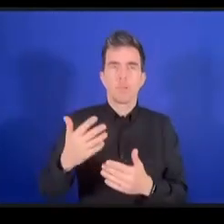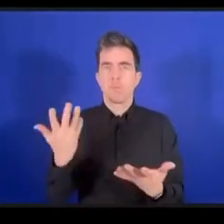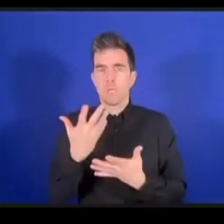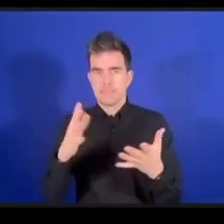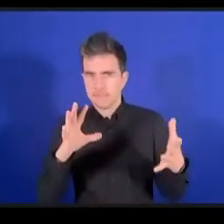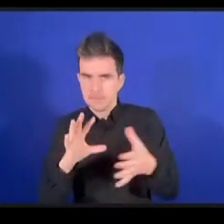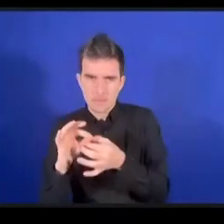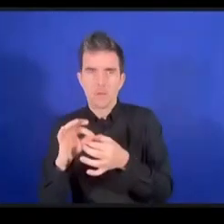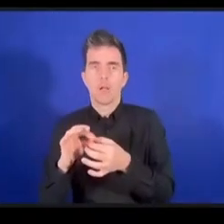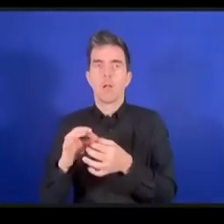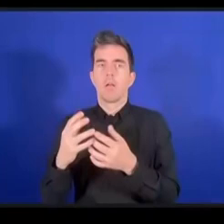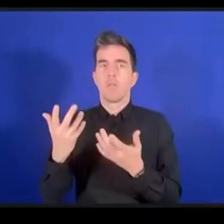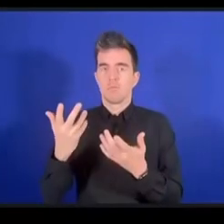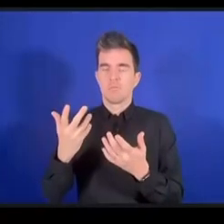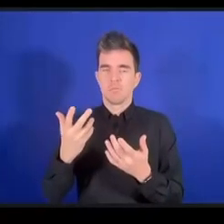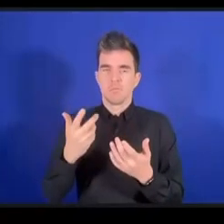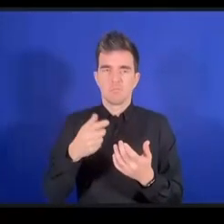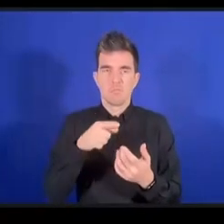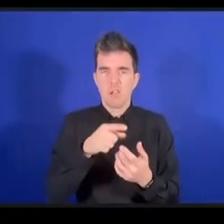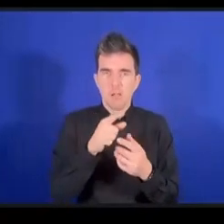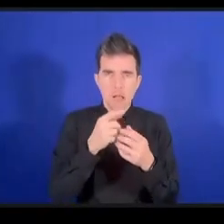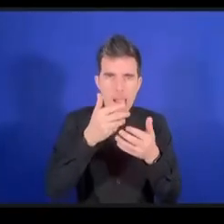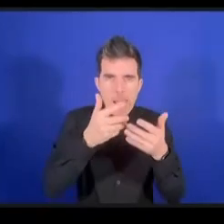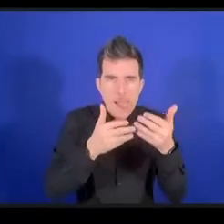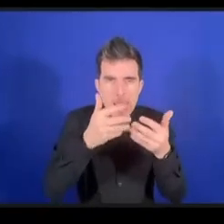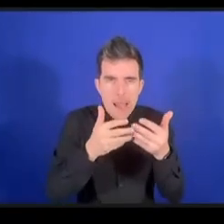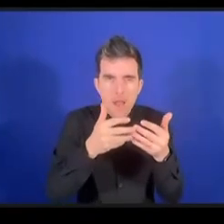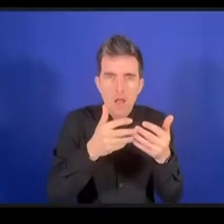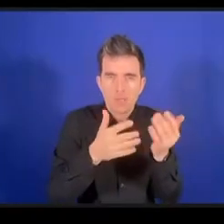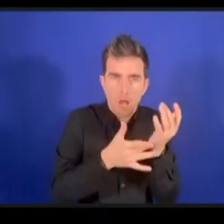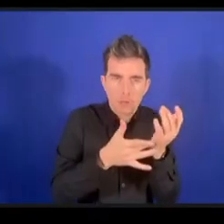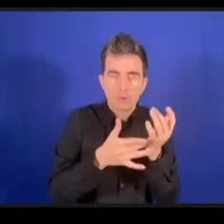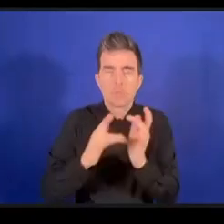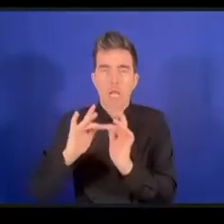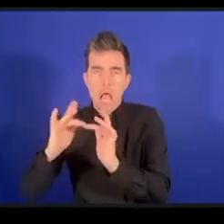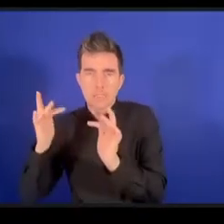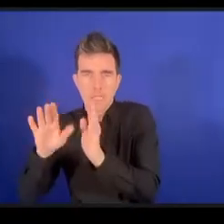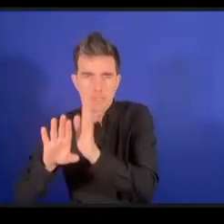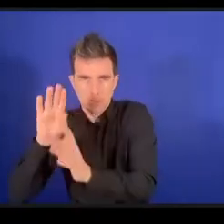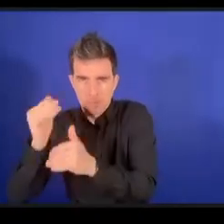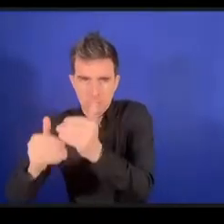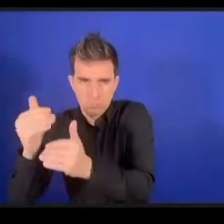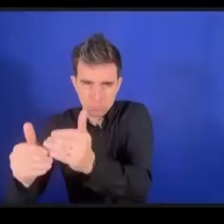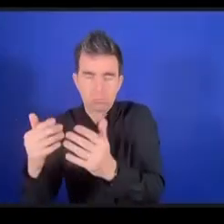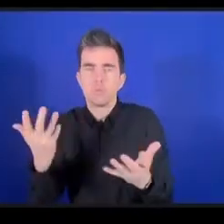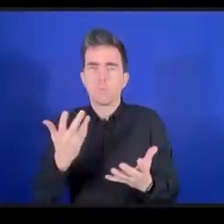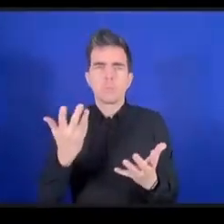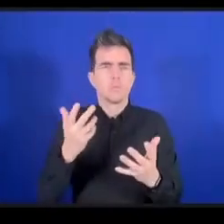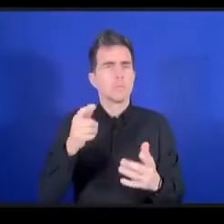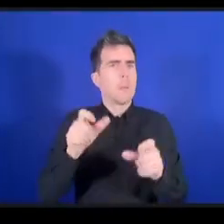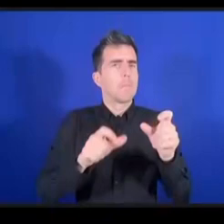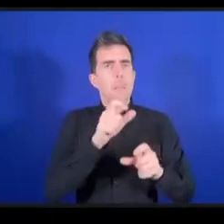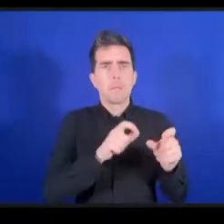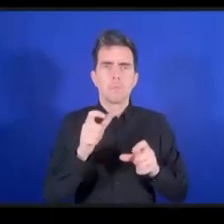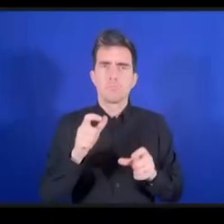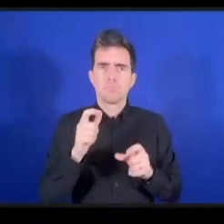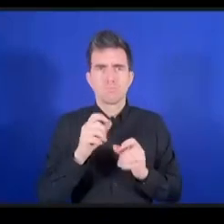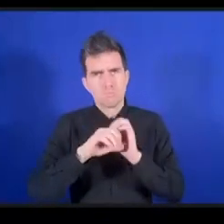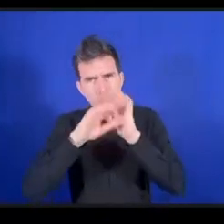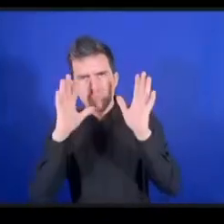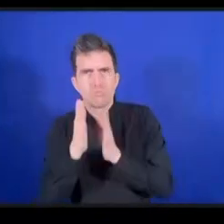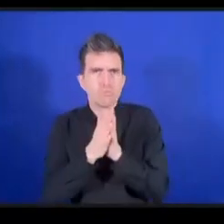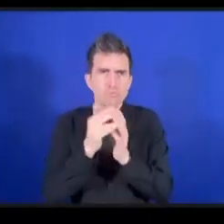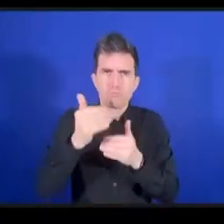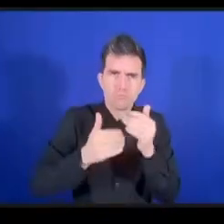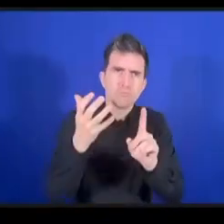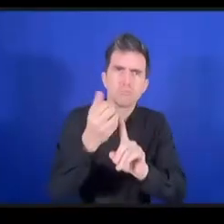ونعتقد وأيضا نوادج كل ذلك وما نأمل بأنه سيحصل أو نأمل بأنه لا يحصل